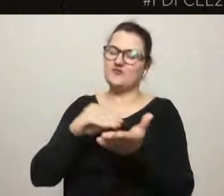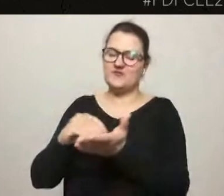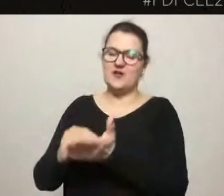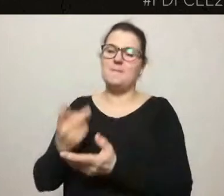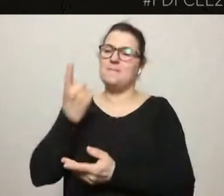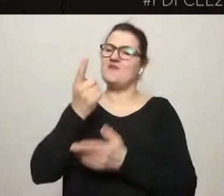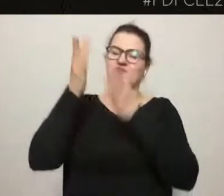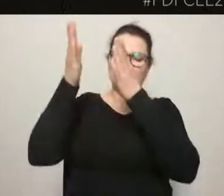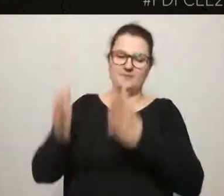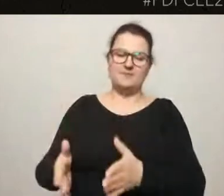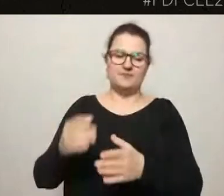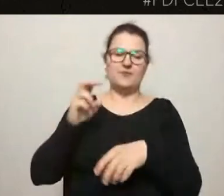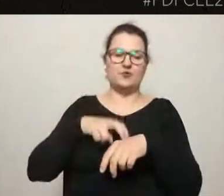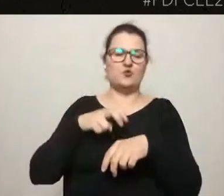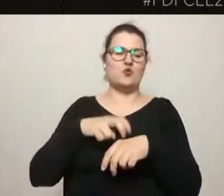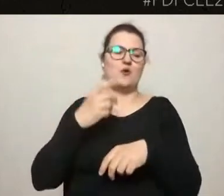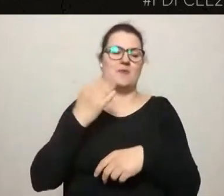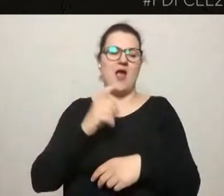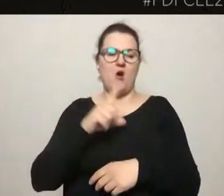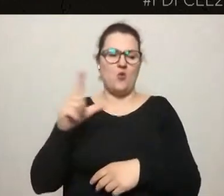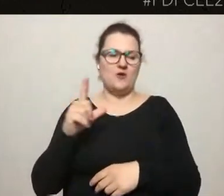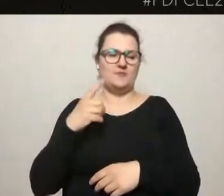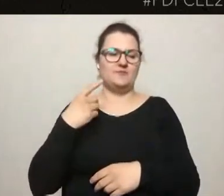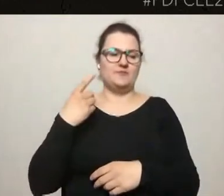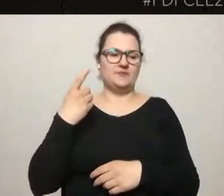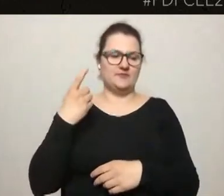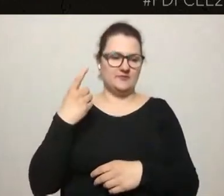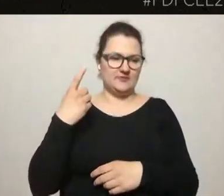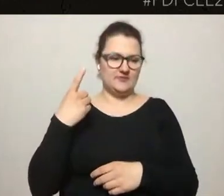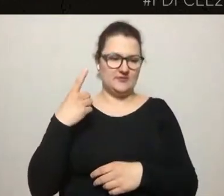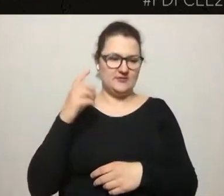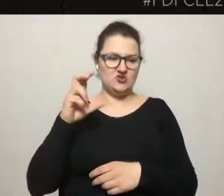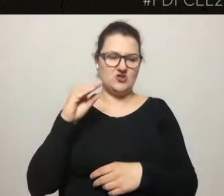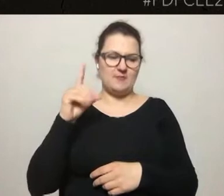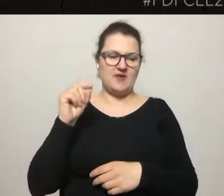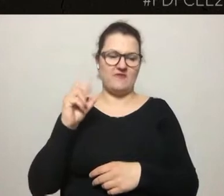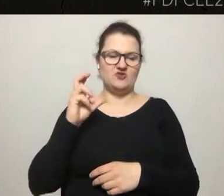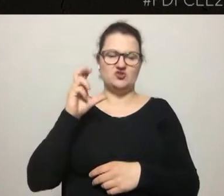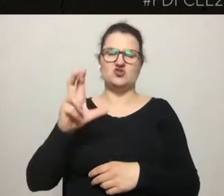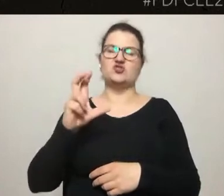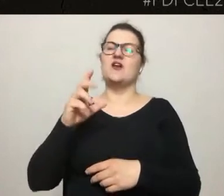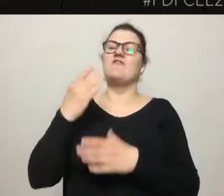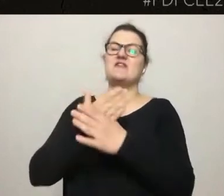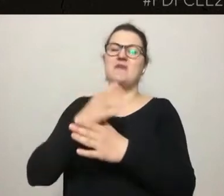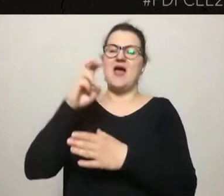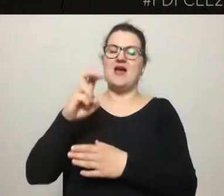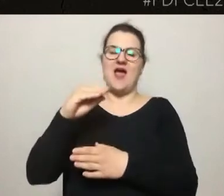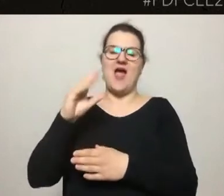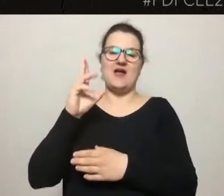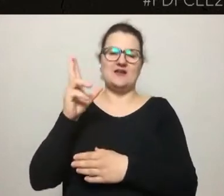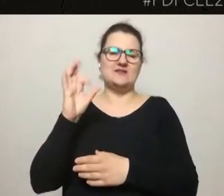Michał Ciepkiewicz z firmy Hexagon, który zaczynał wcześniej. To nie pandemia zmusiła go do